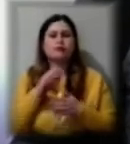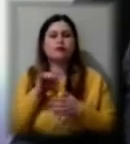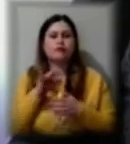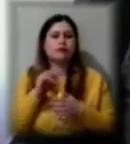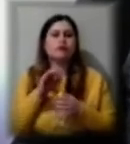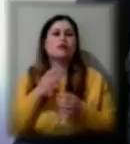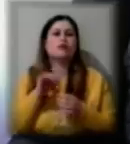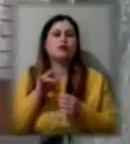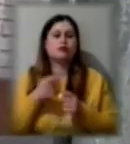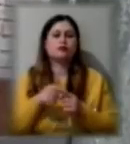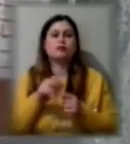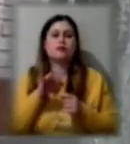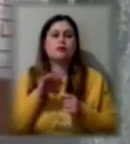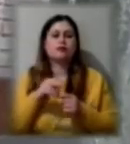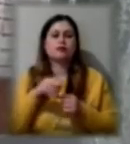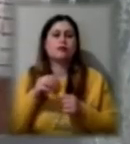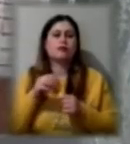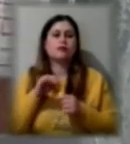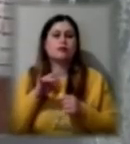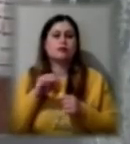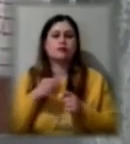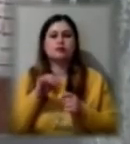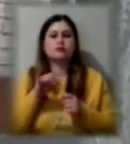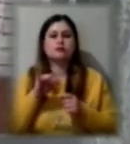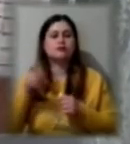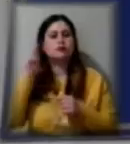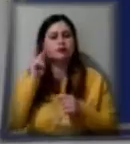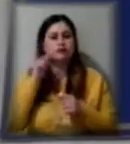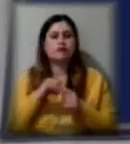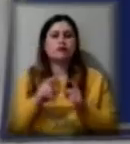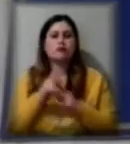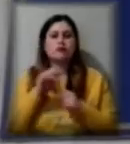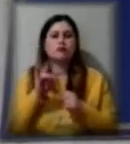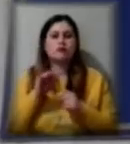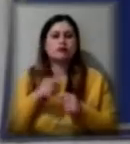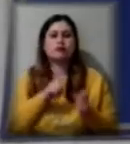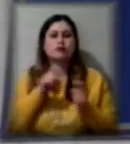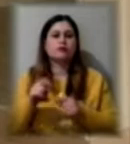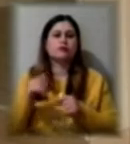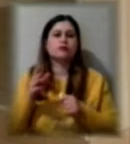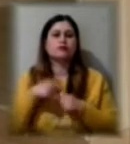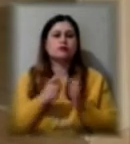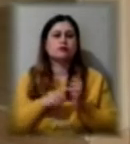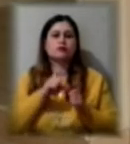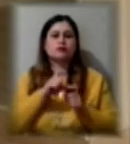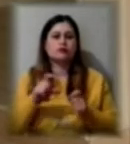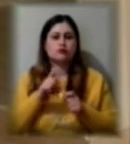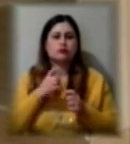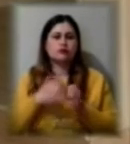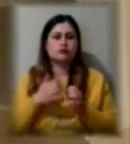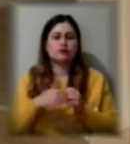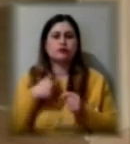певних темп предмету. На дистанційне навчання від початку карантину перейшли і в 16-й школі Херсона. Ми обрали дуже